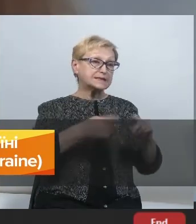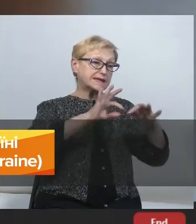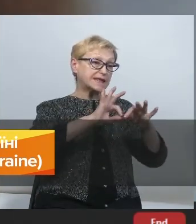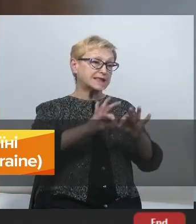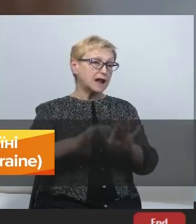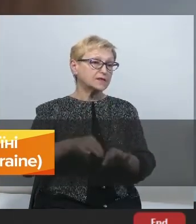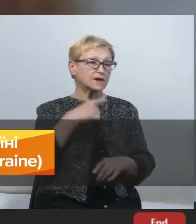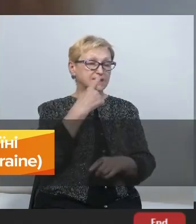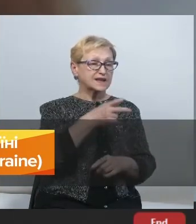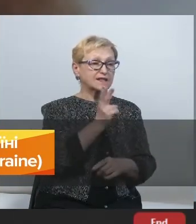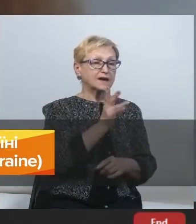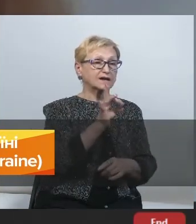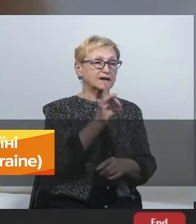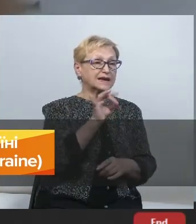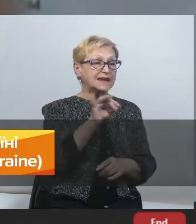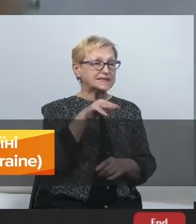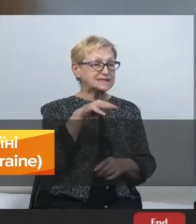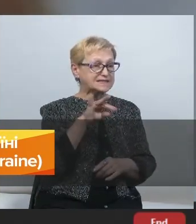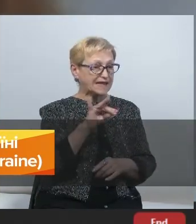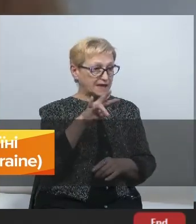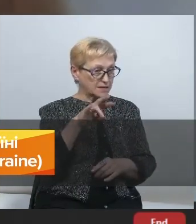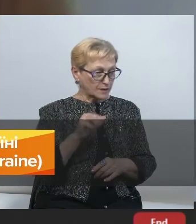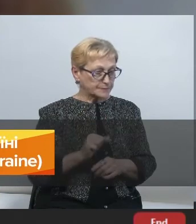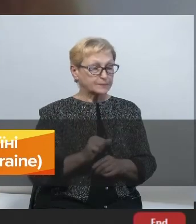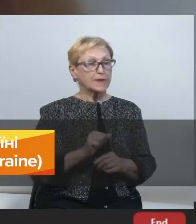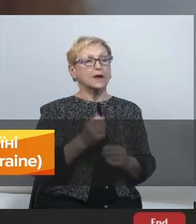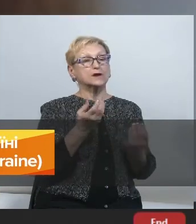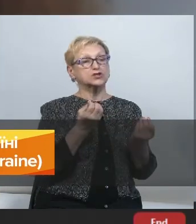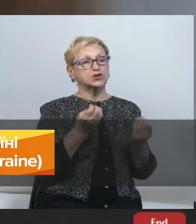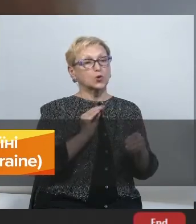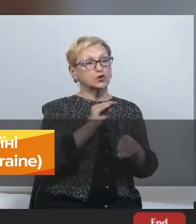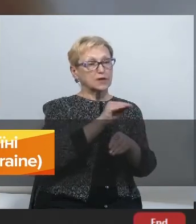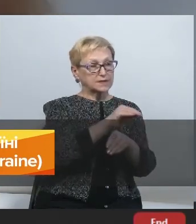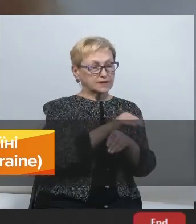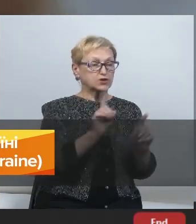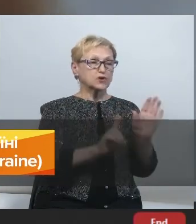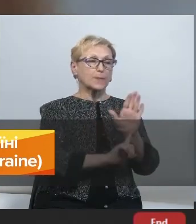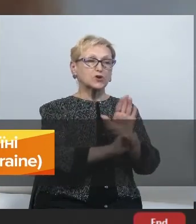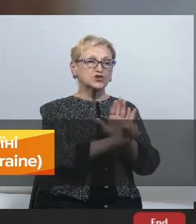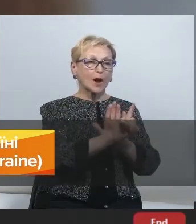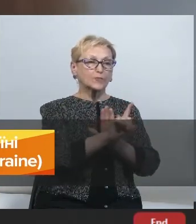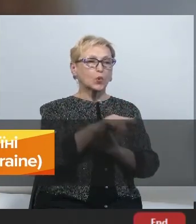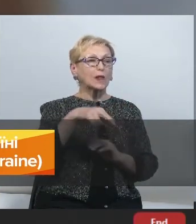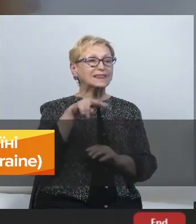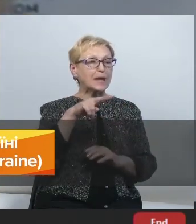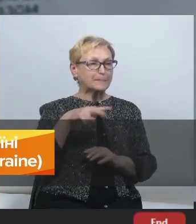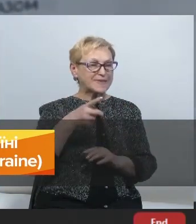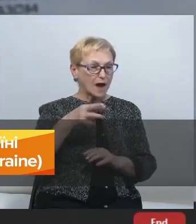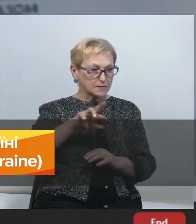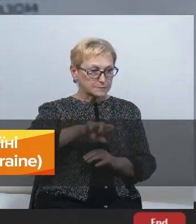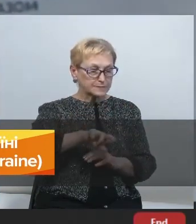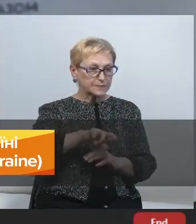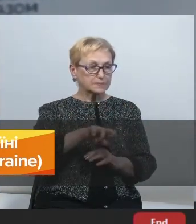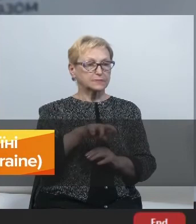говорила Кріштіна Розгоній. І хочу нагадати, що на початку липня Офіс Ради Європи